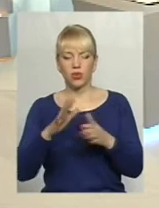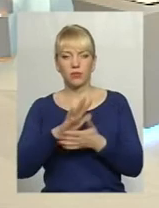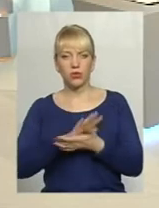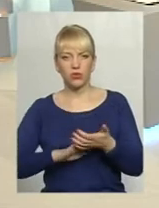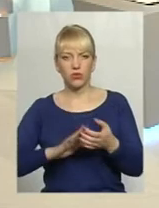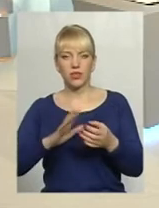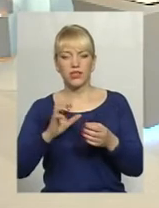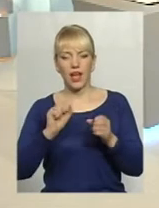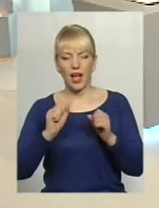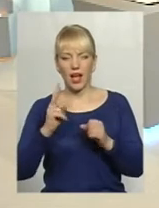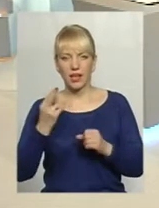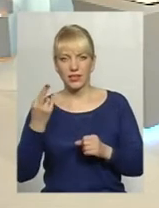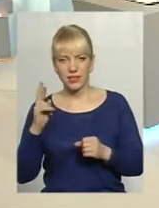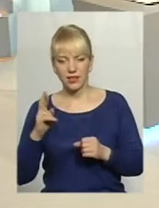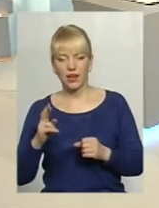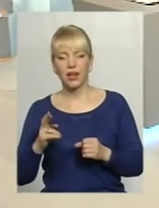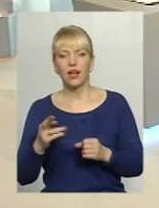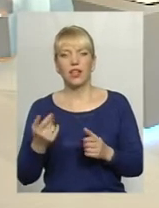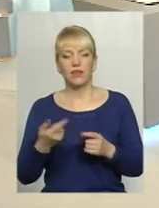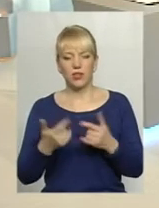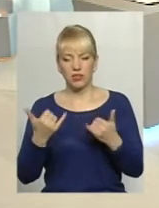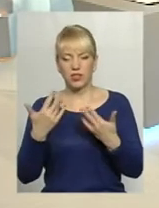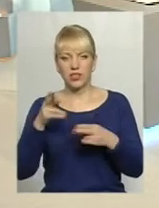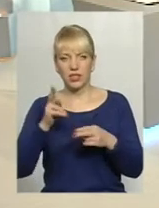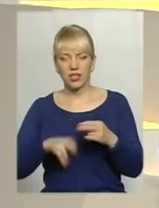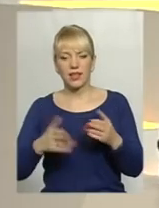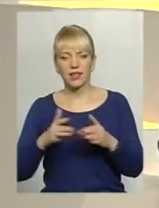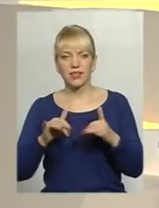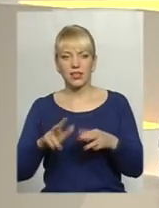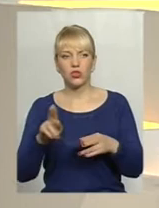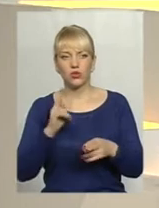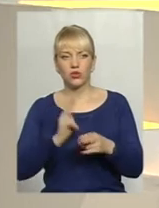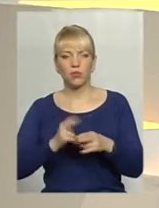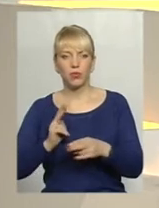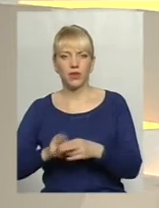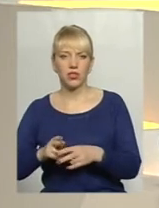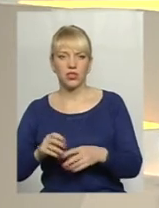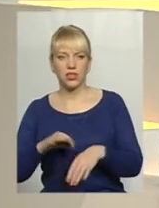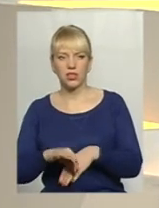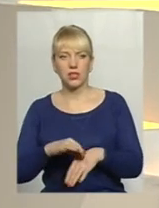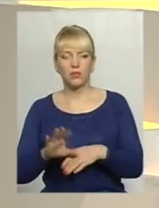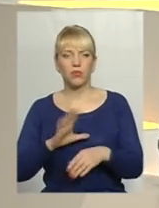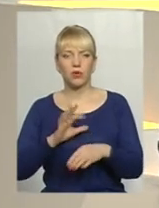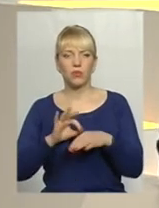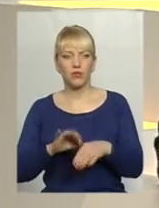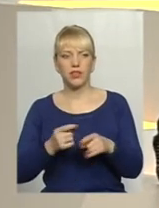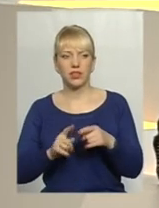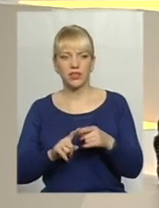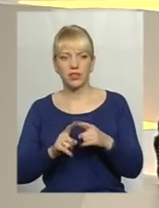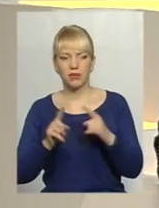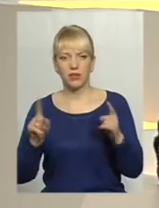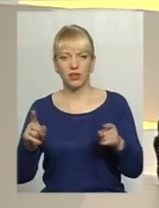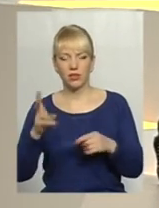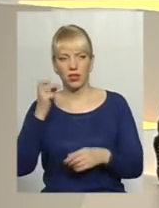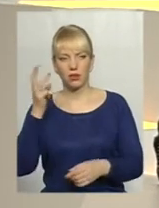16 днів проти насильства, а які заходи щодо попередження насильства були проведені за цей період у нас на